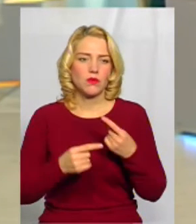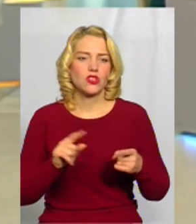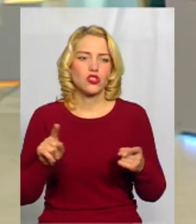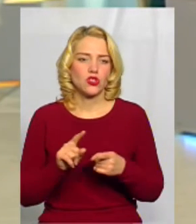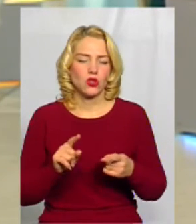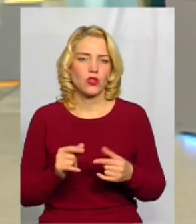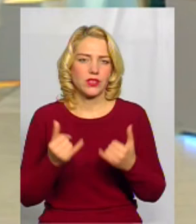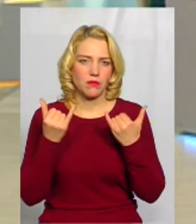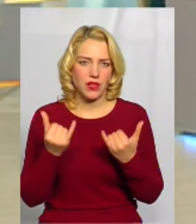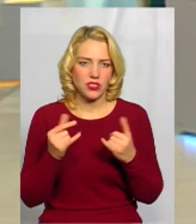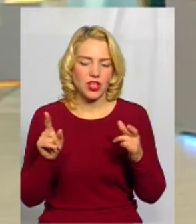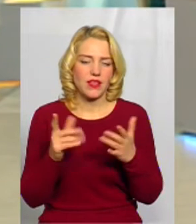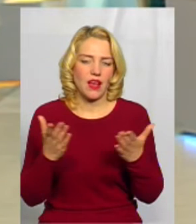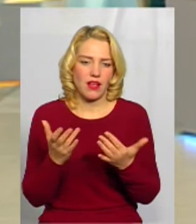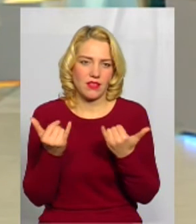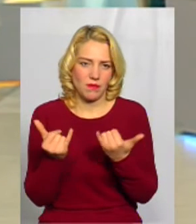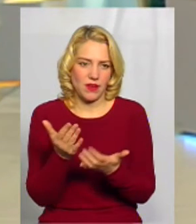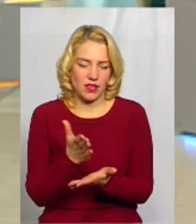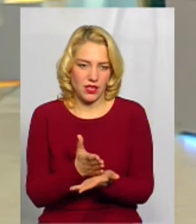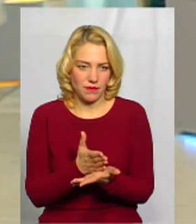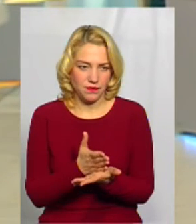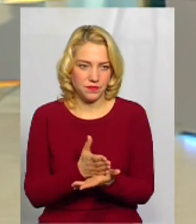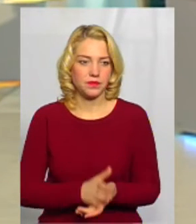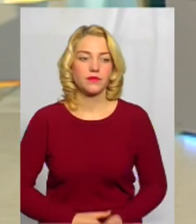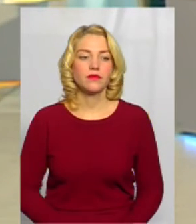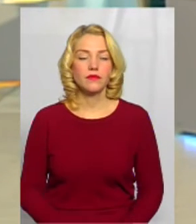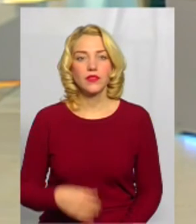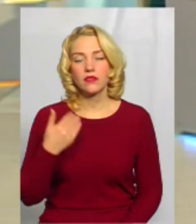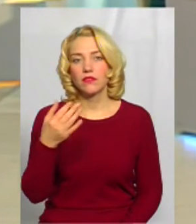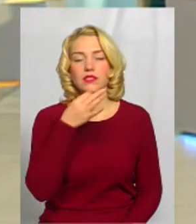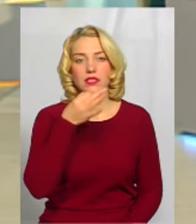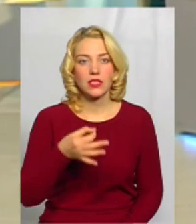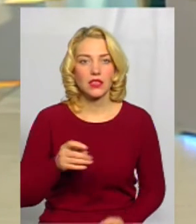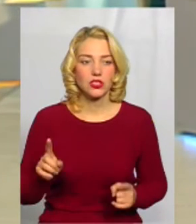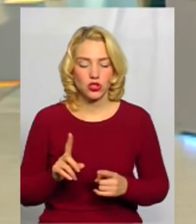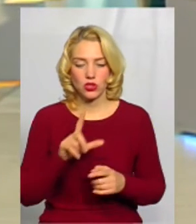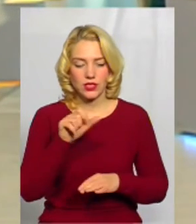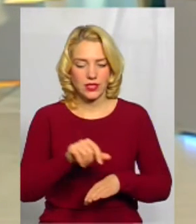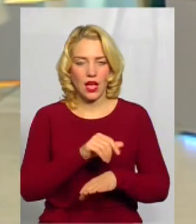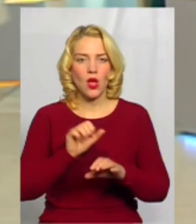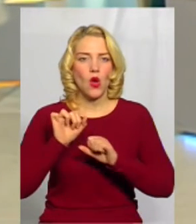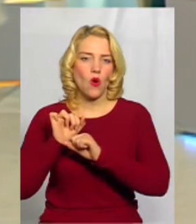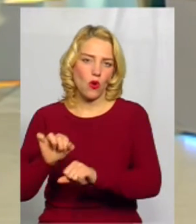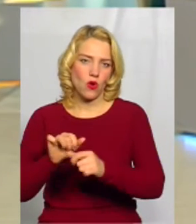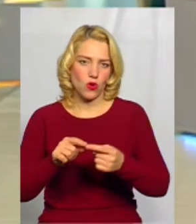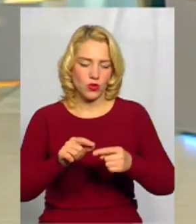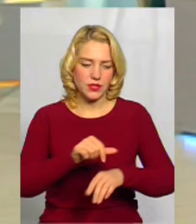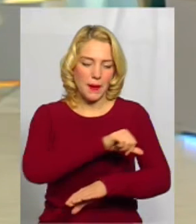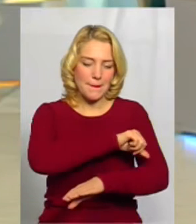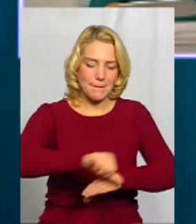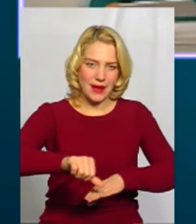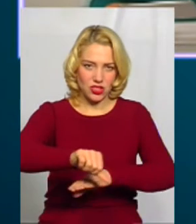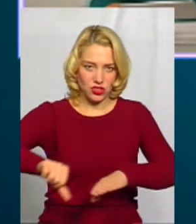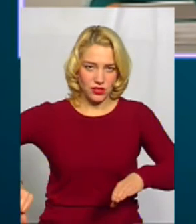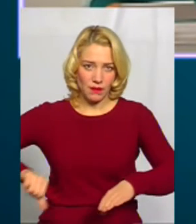теперішня, яка зараз наявна. Ви сказали за межі, охоронні межі. Їх зараз,